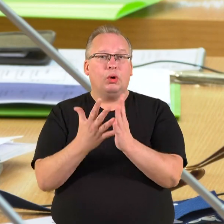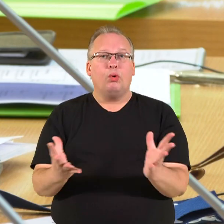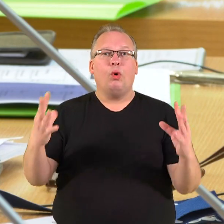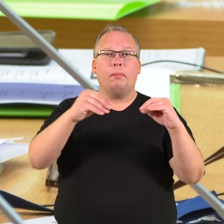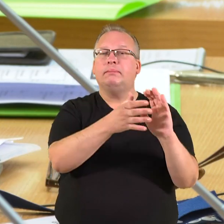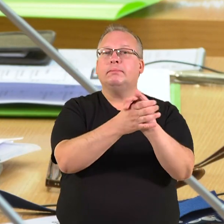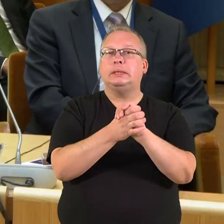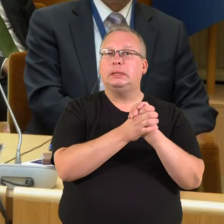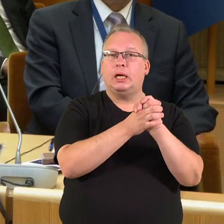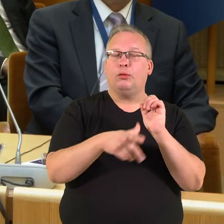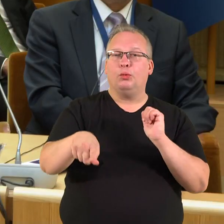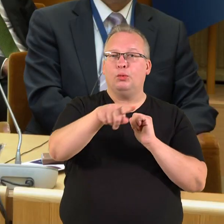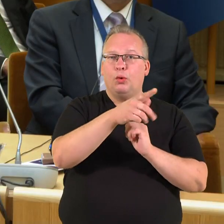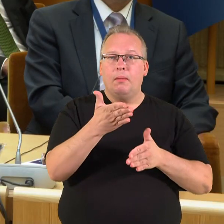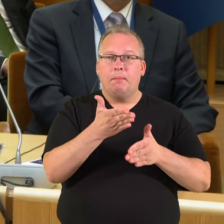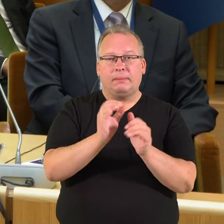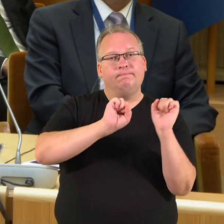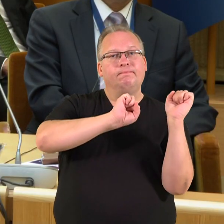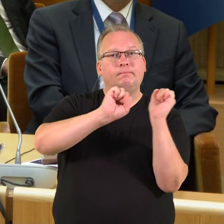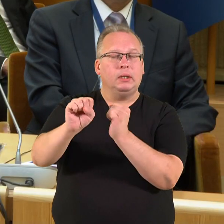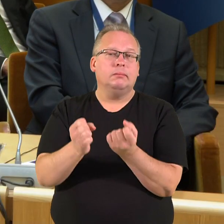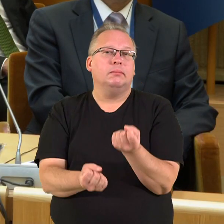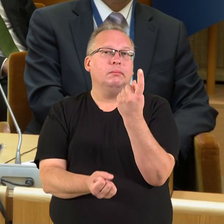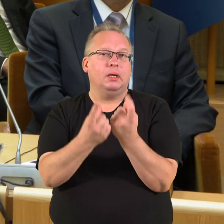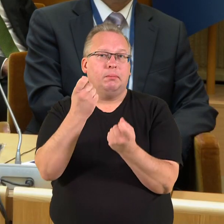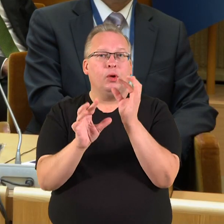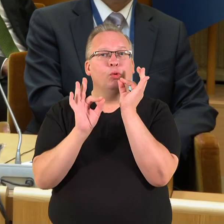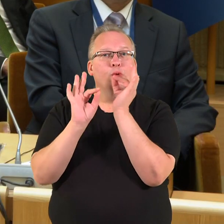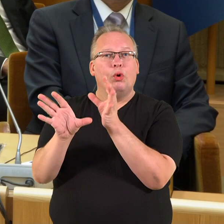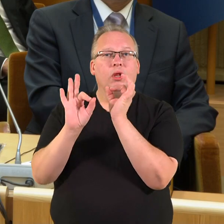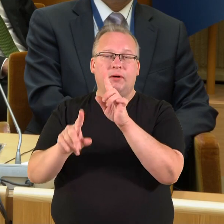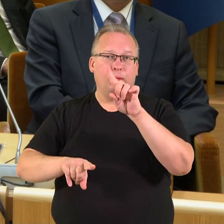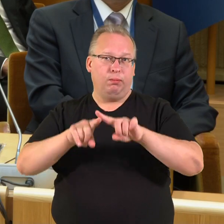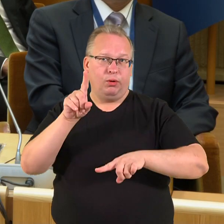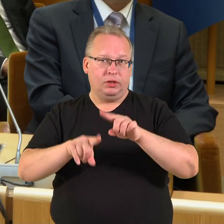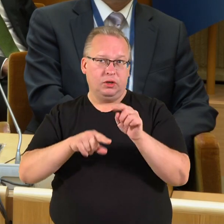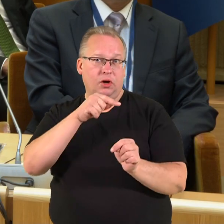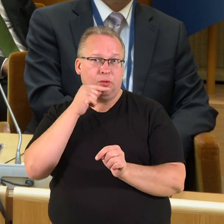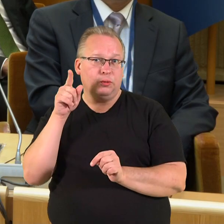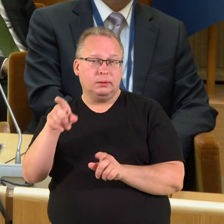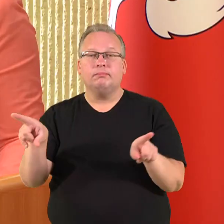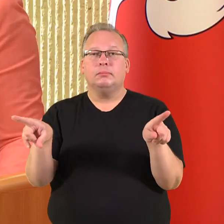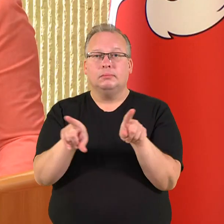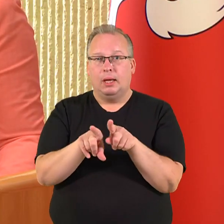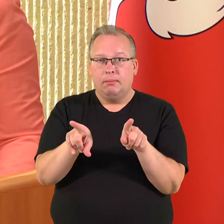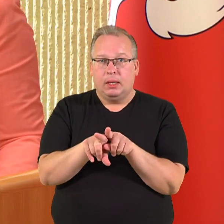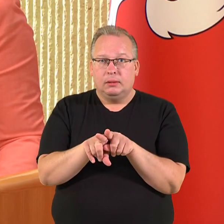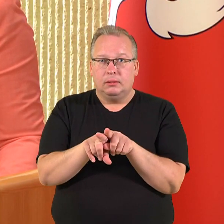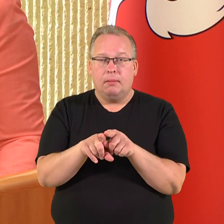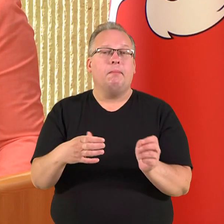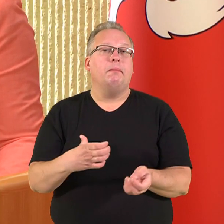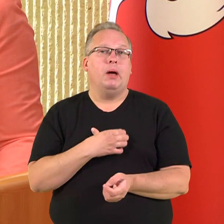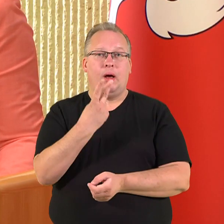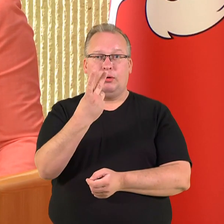sąjungininkų pagalbą, atremti vis iškylančias nuolaidžiavimo politikos apraiškas. Nuolaidžiavimas, kaip rodo